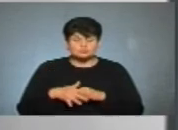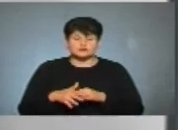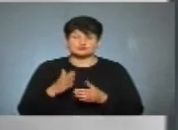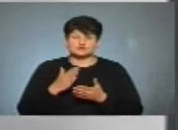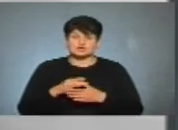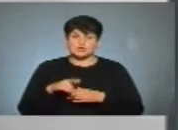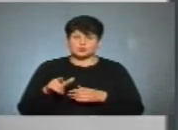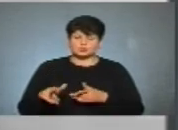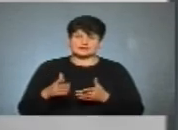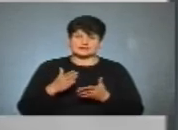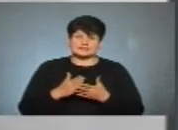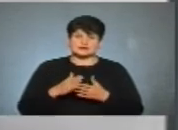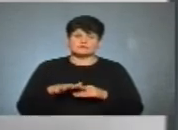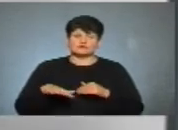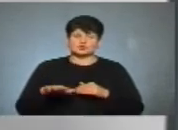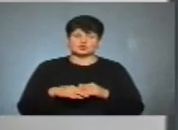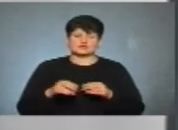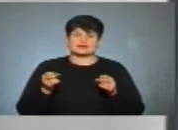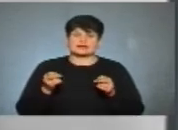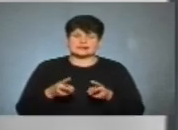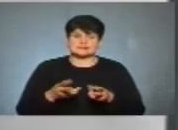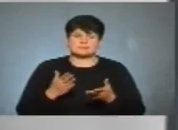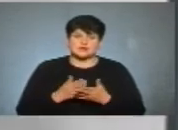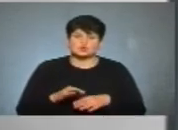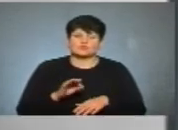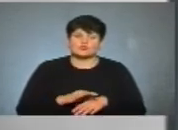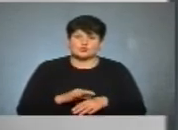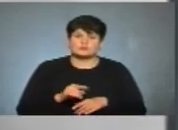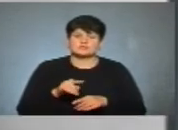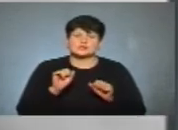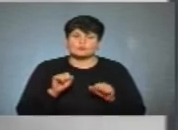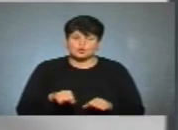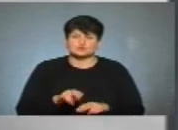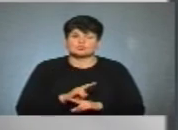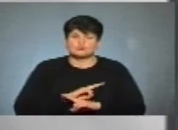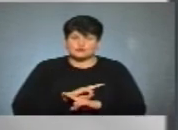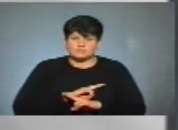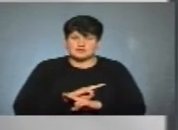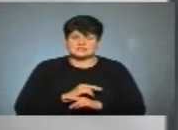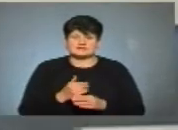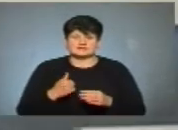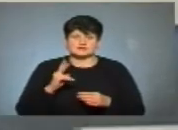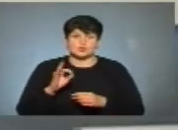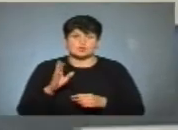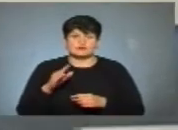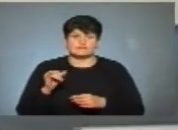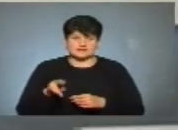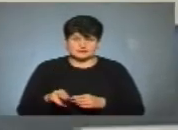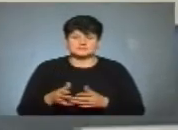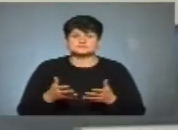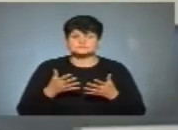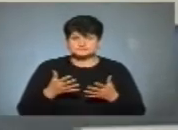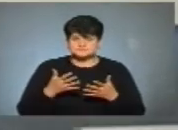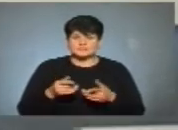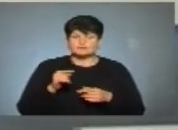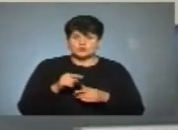і люди, які знаходяться в зоні ризику, які мають хвороби, і вони можуть померти, власне, від ковіду. Так, звісно. Ми маємо